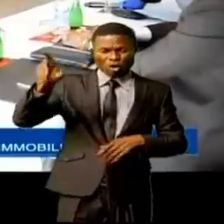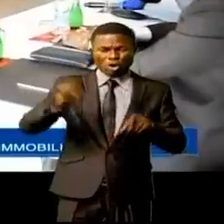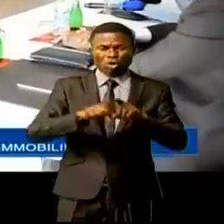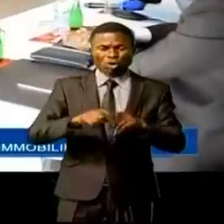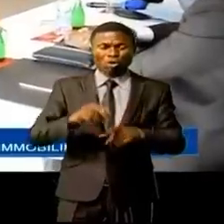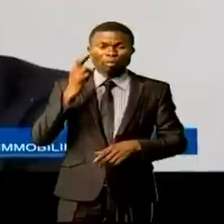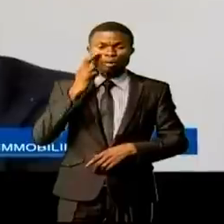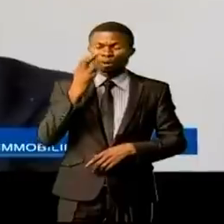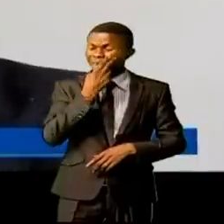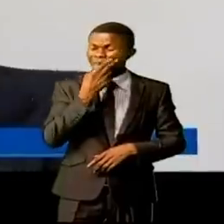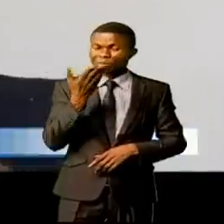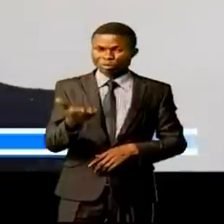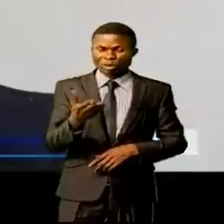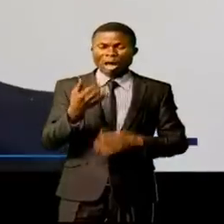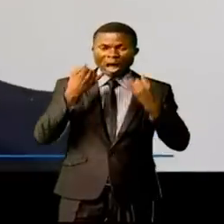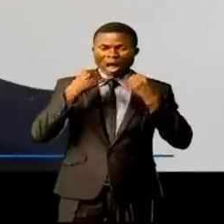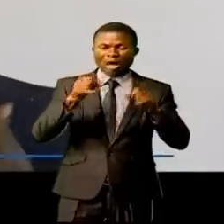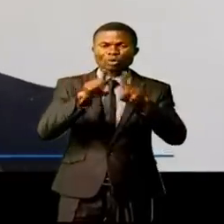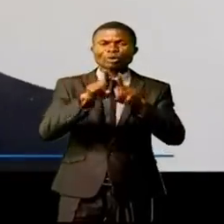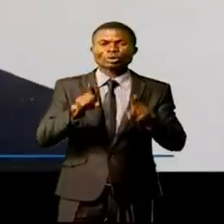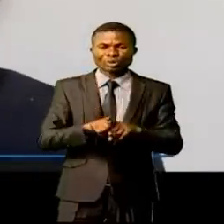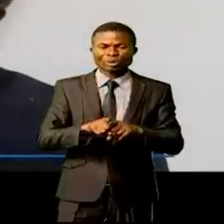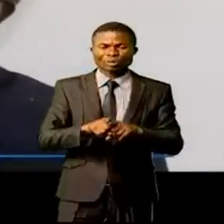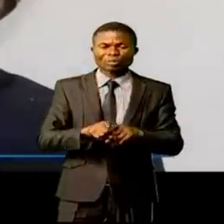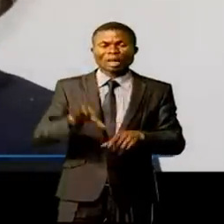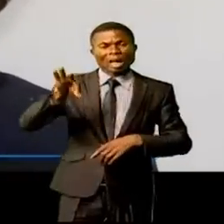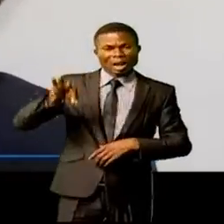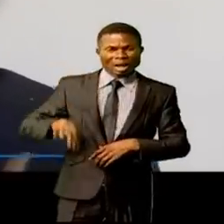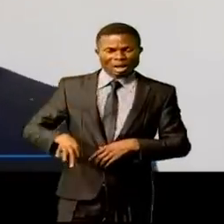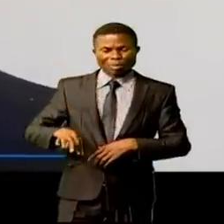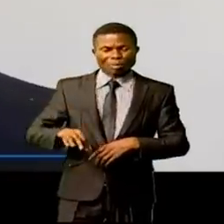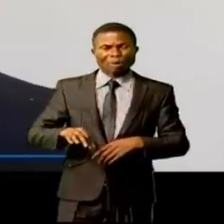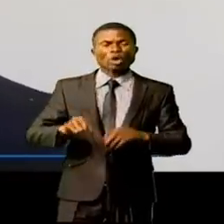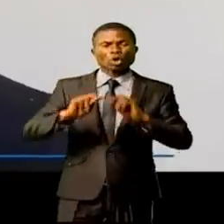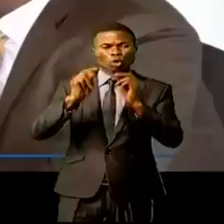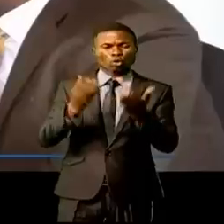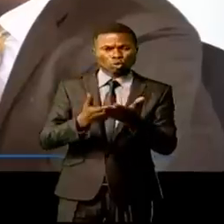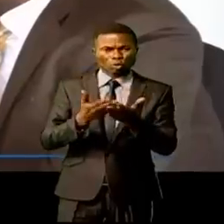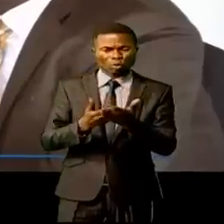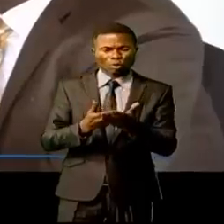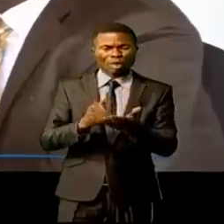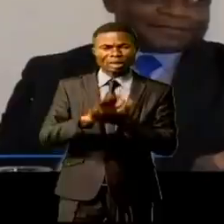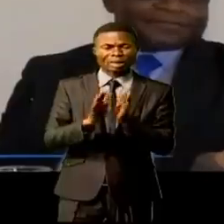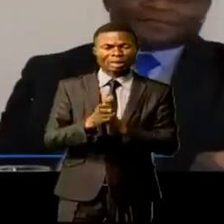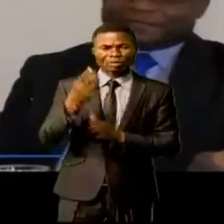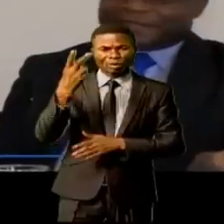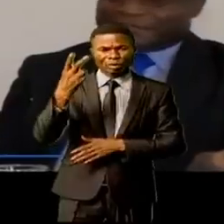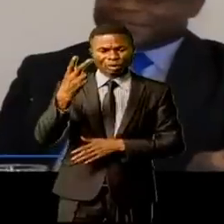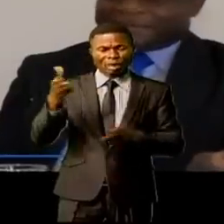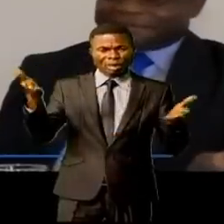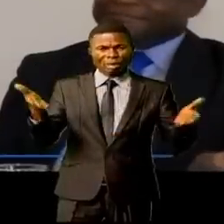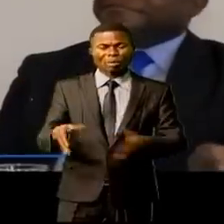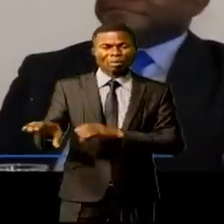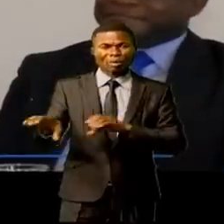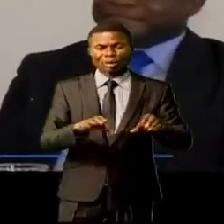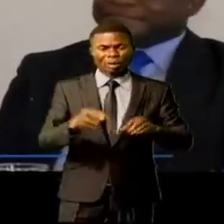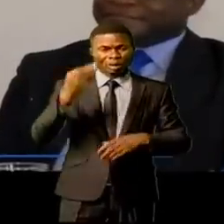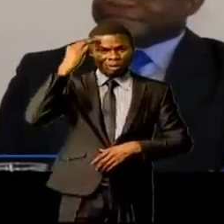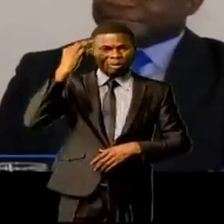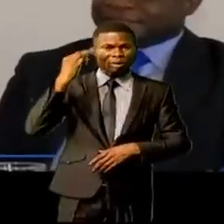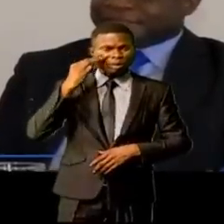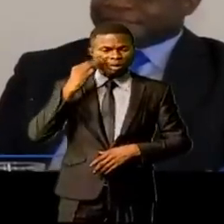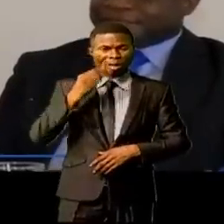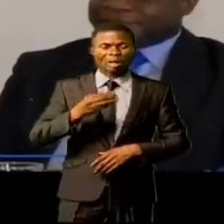endossons aussi bien les avantages de cette profession que ses inconvénients. Présent à cette cérémonie les ministres